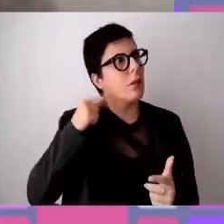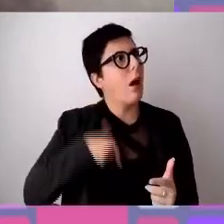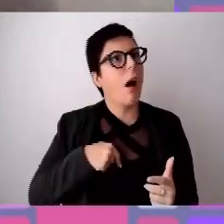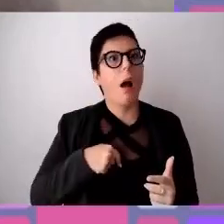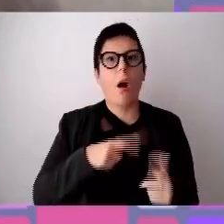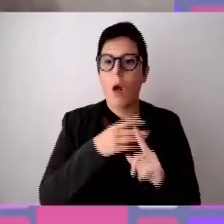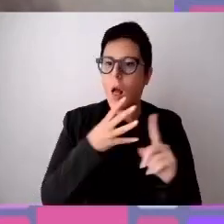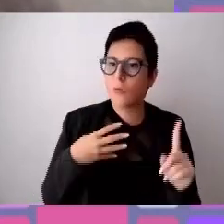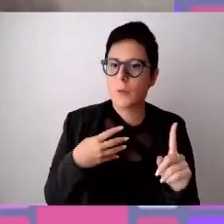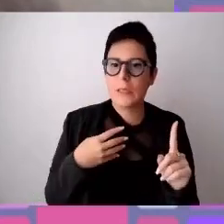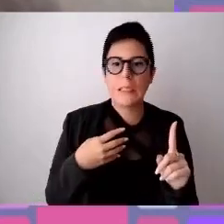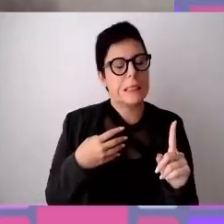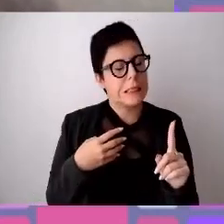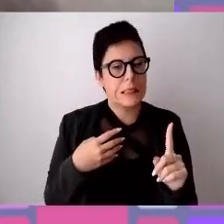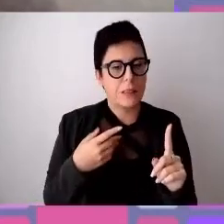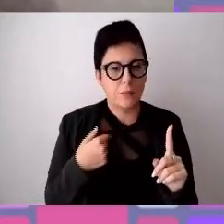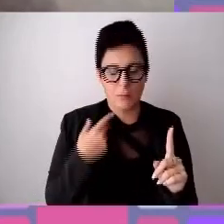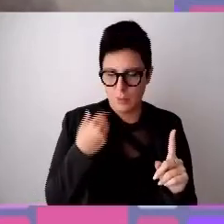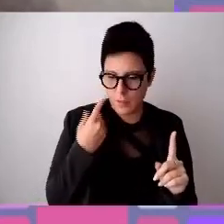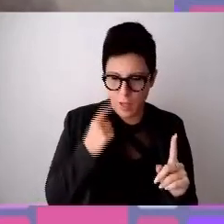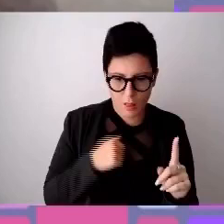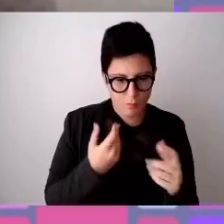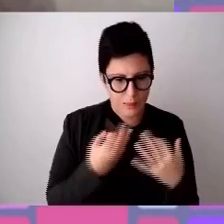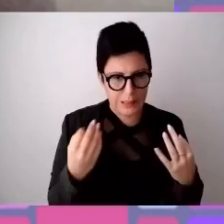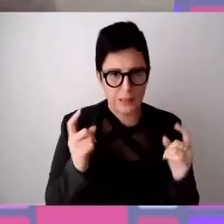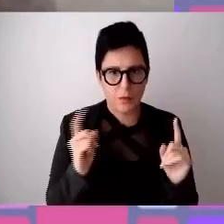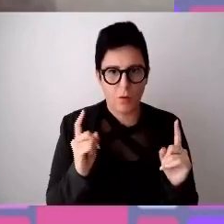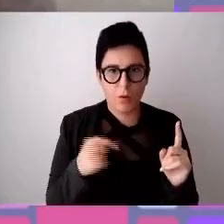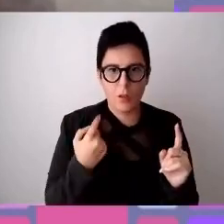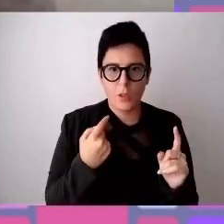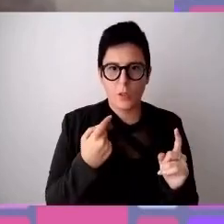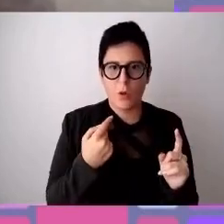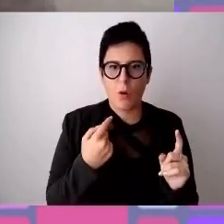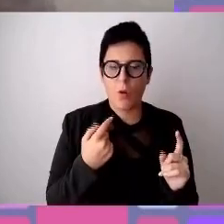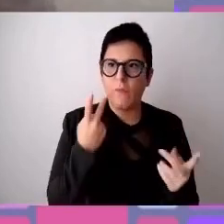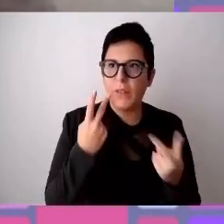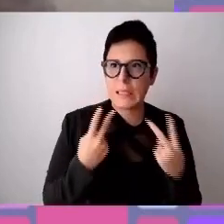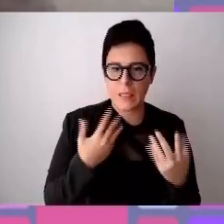malessere e che tendono a portare le persone a non rendersi visibili.